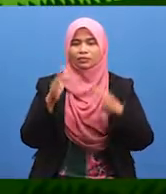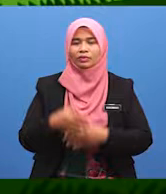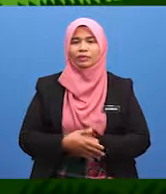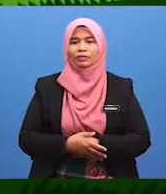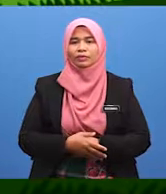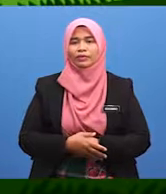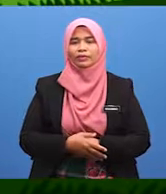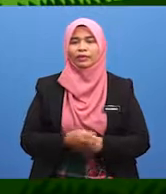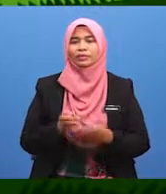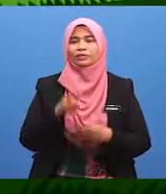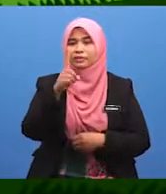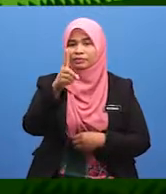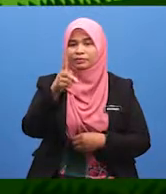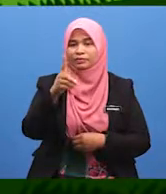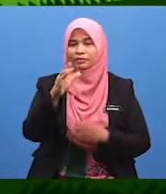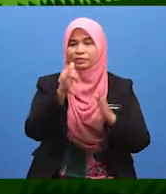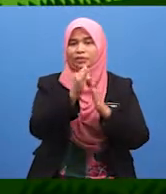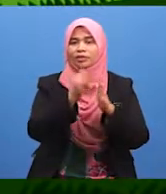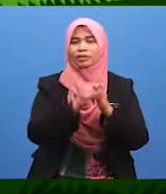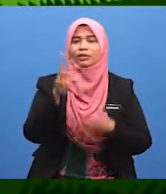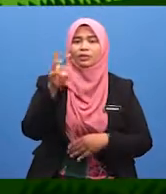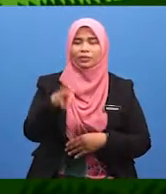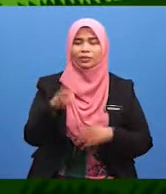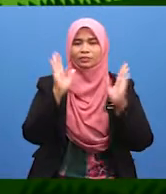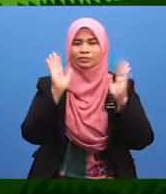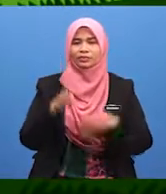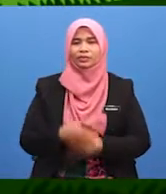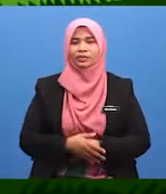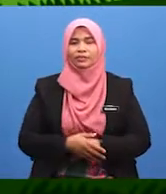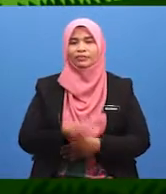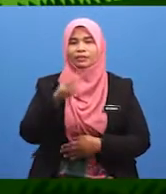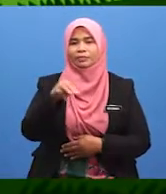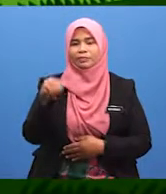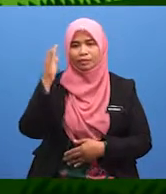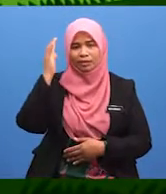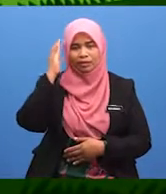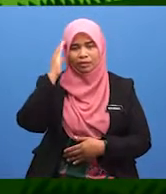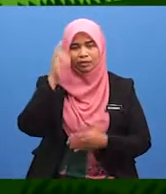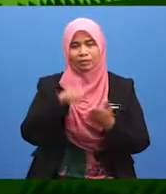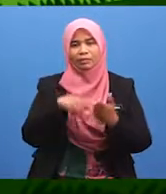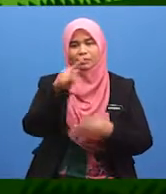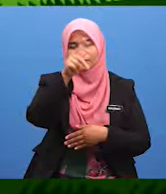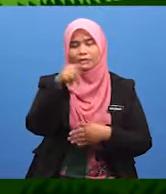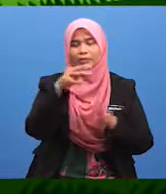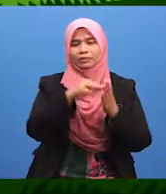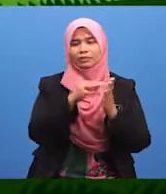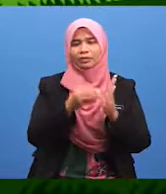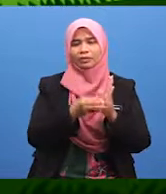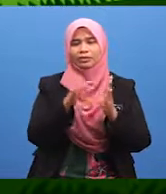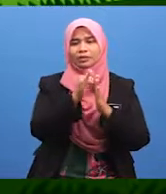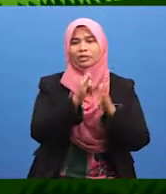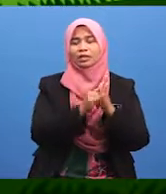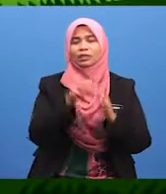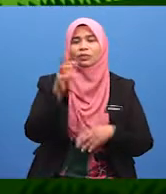sini, Ustaz datangkan yang pertama, syarat wajib solat. Murid-murid tahu, apakah maksud